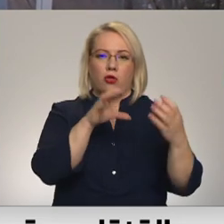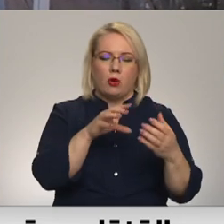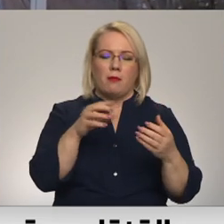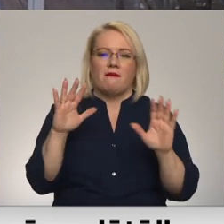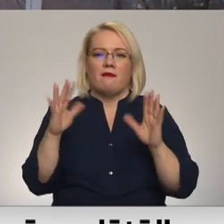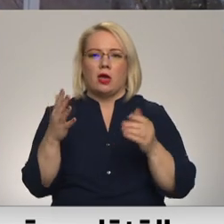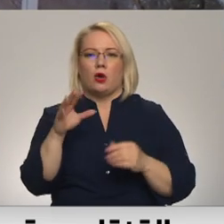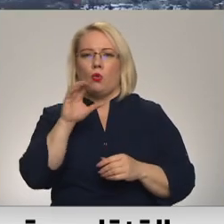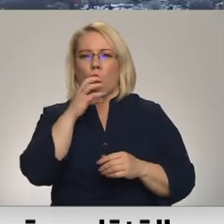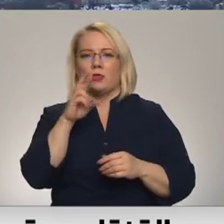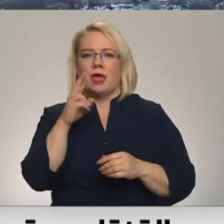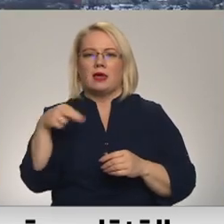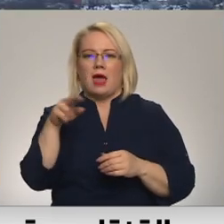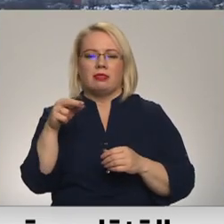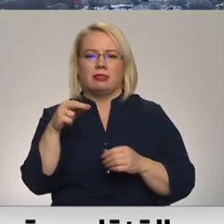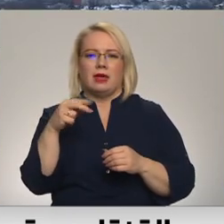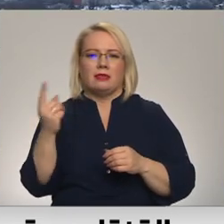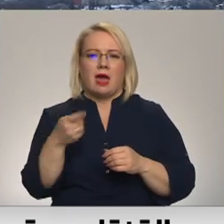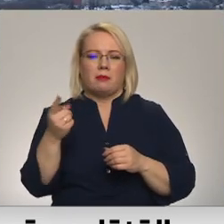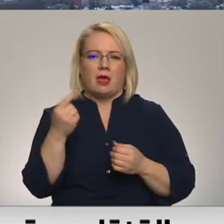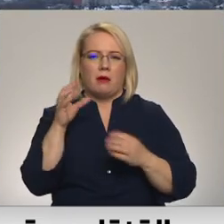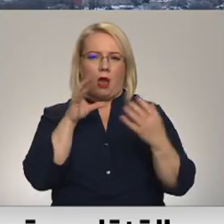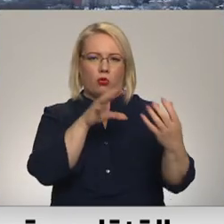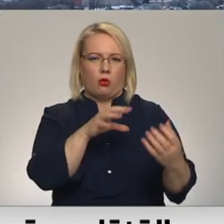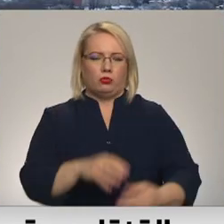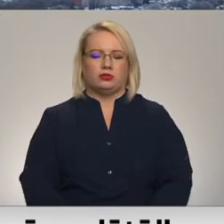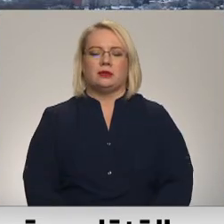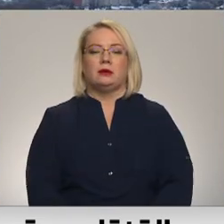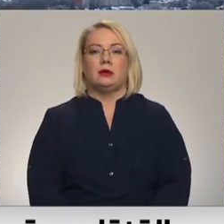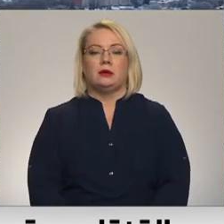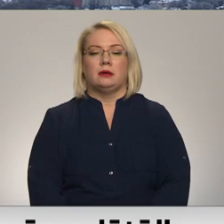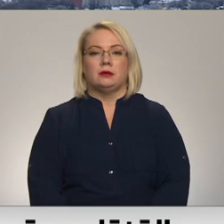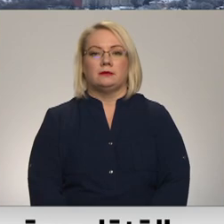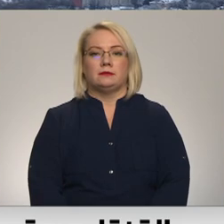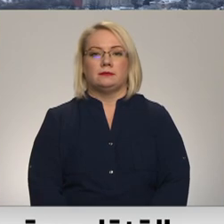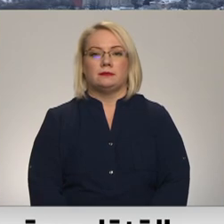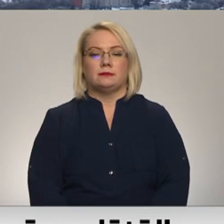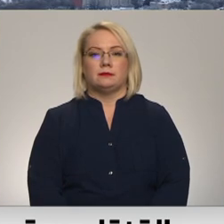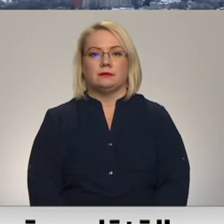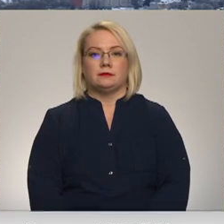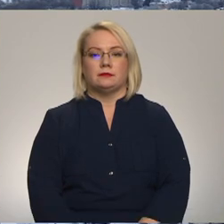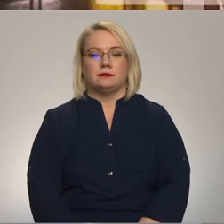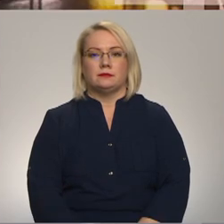radi darbināmi autobusi. Beatrice Jakobsā, Narvijs Gailums, Vitalis Duderenoks, Latgales regionālā televīzija.